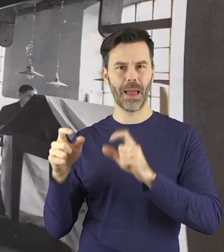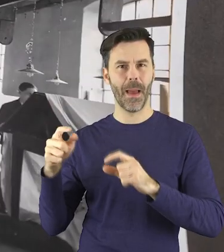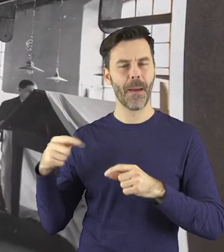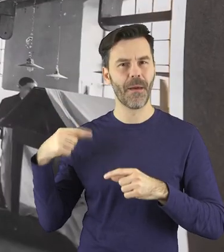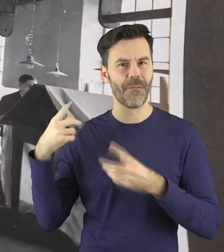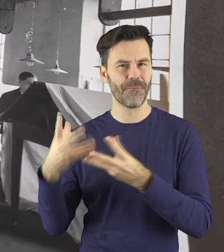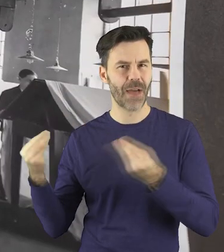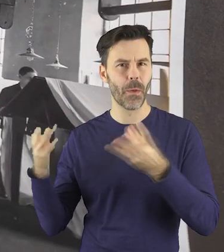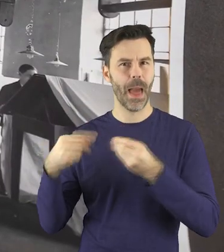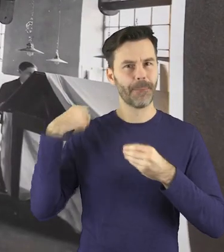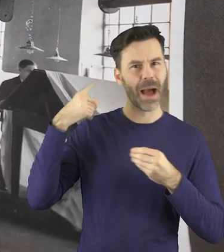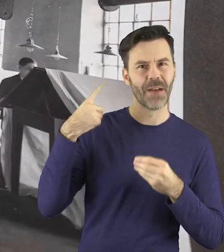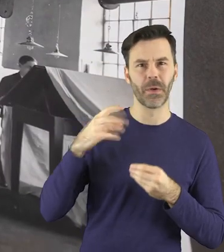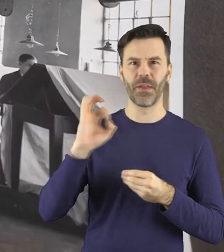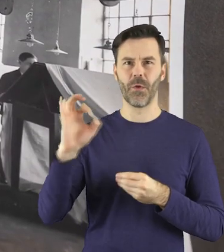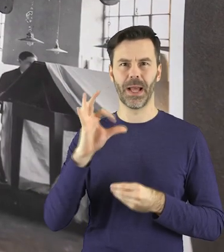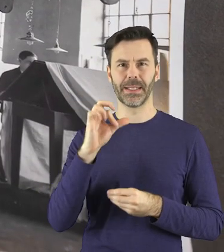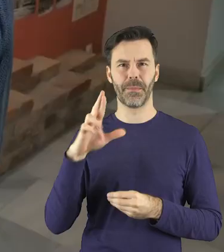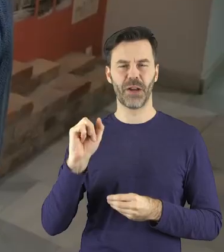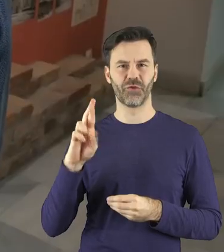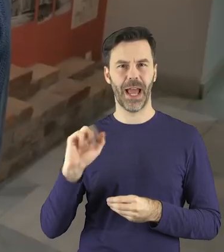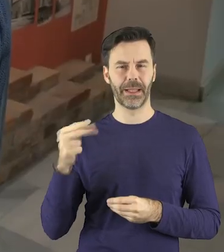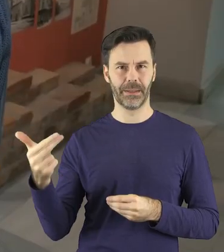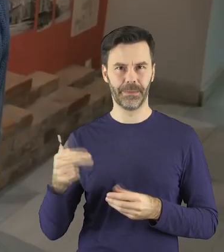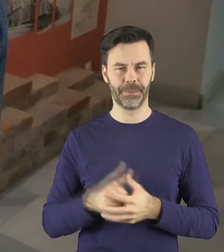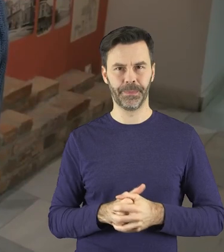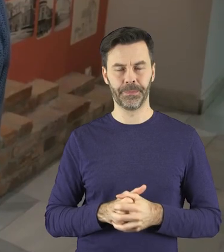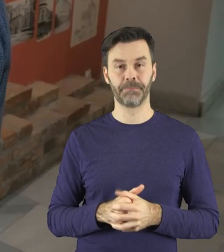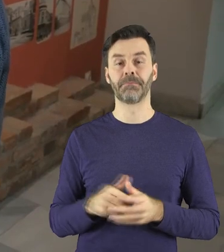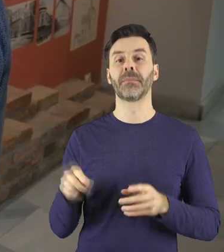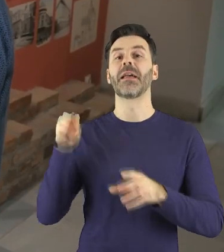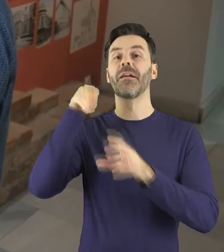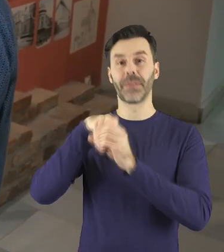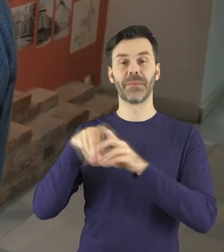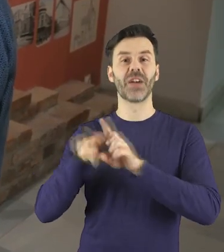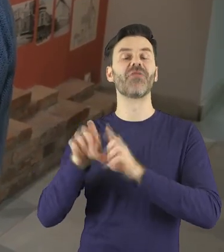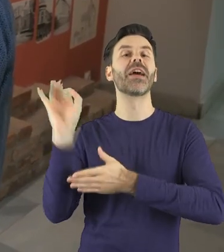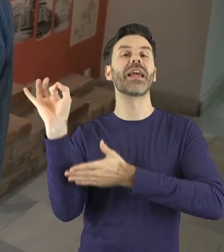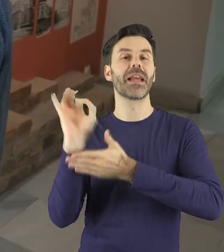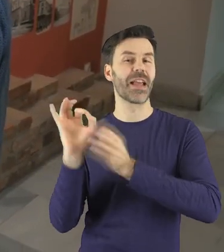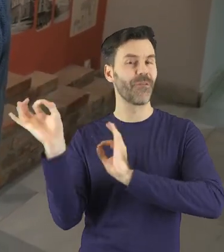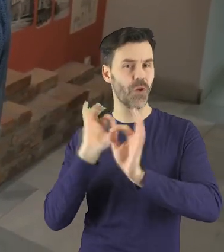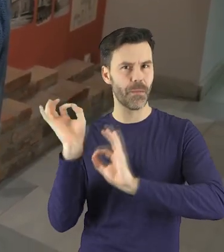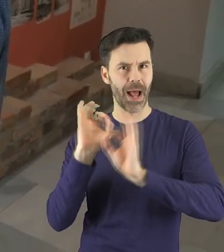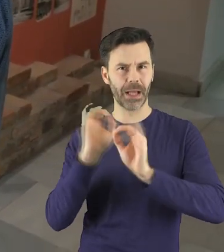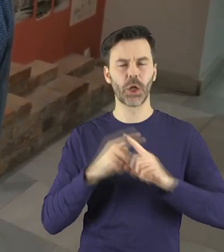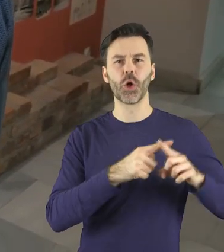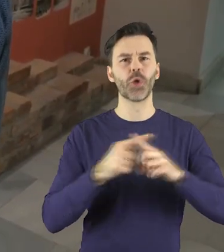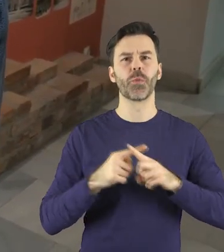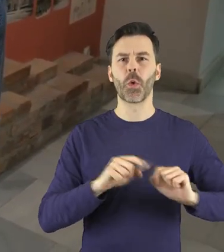wyrobów bawełnianych i wełnianych Markusa Zilbersteina w Łodzi, jak również informacje o spółce